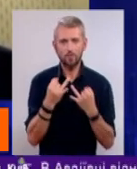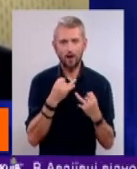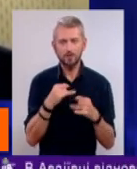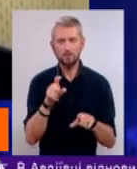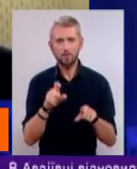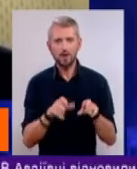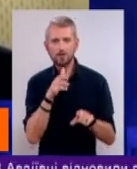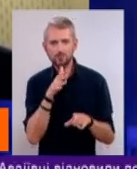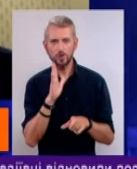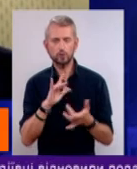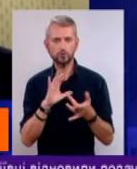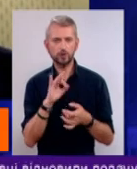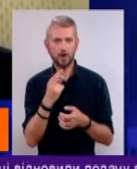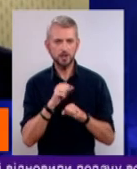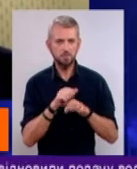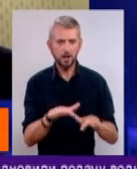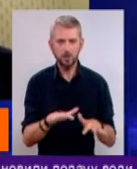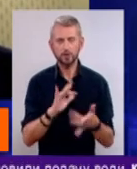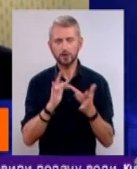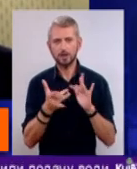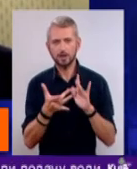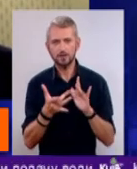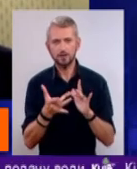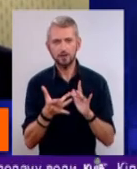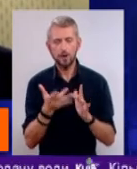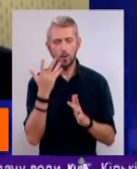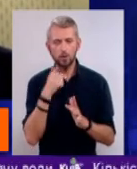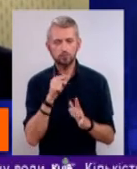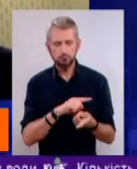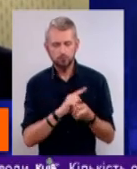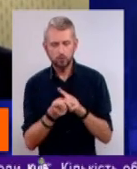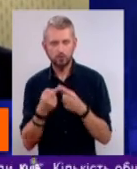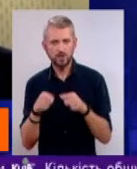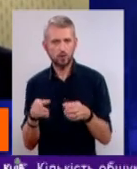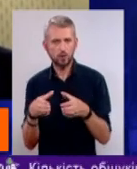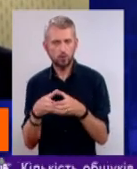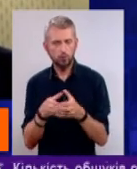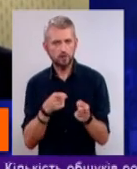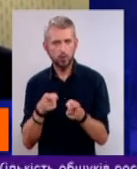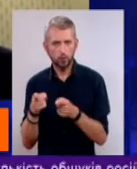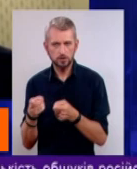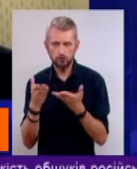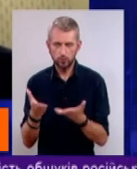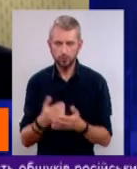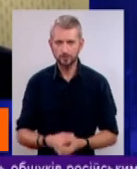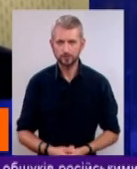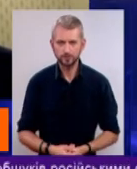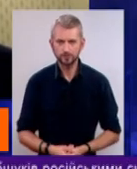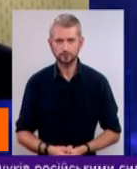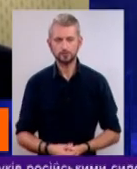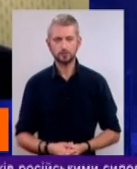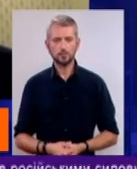часу в соціальних мережах, в інтернеті, переходить зовсім іншу категорію, загрозливо. Прошу, будь ласка, пане Олеже.